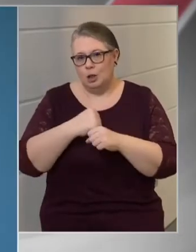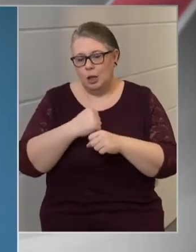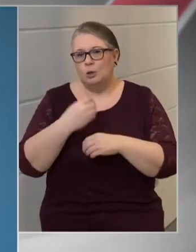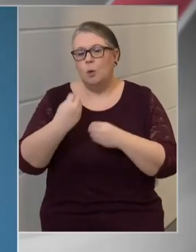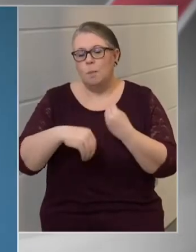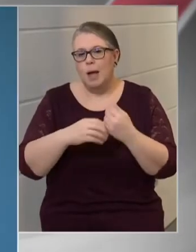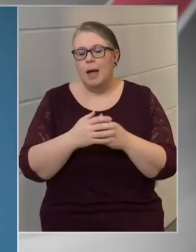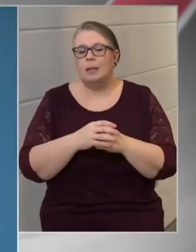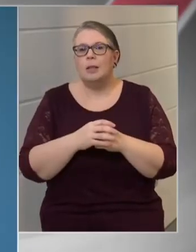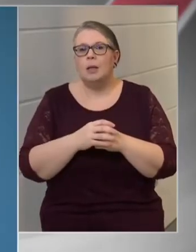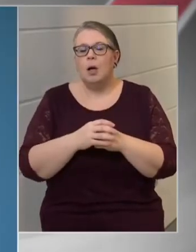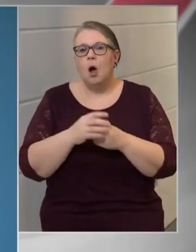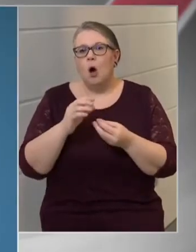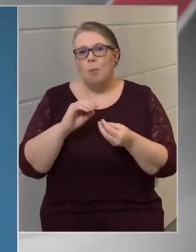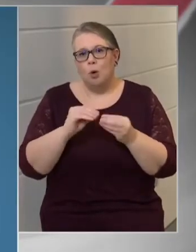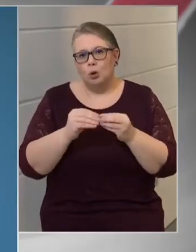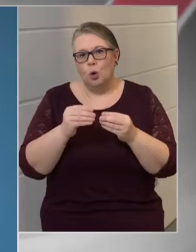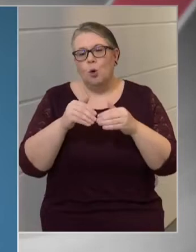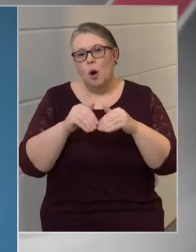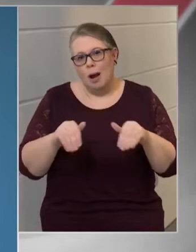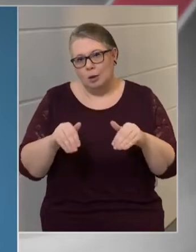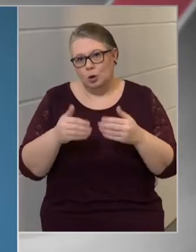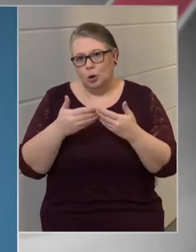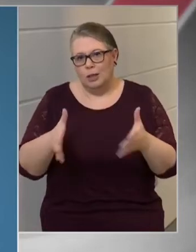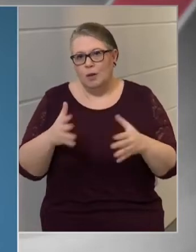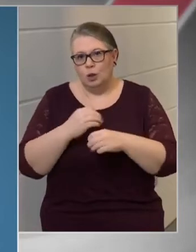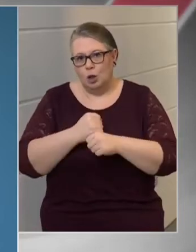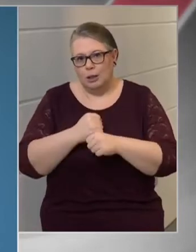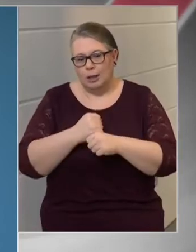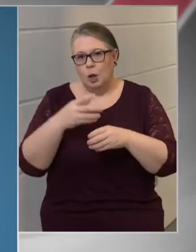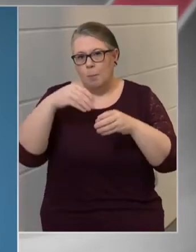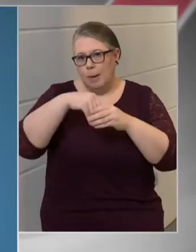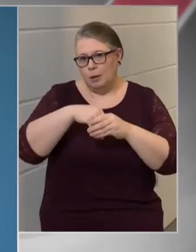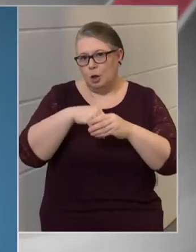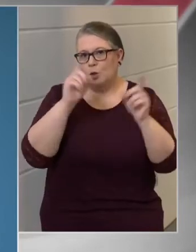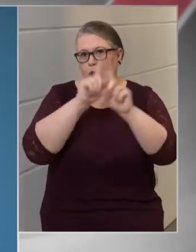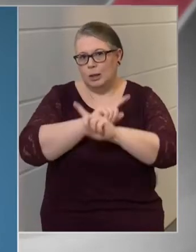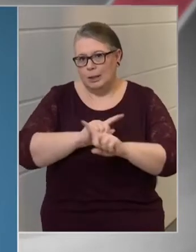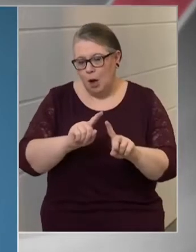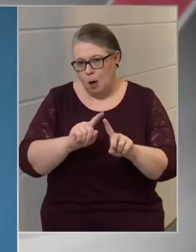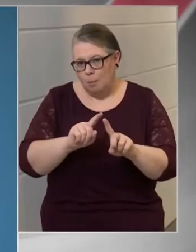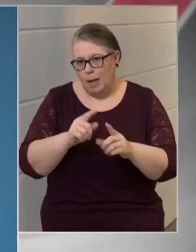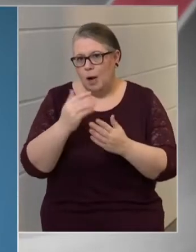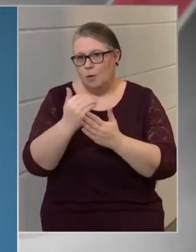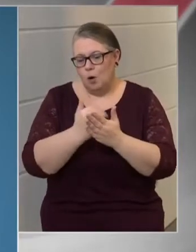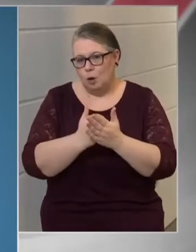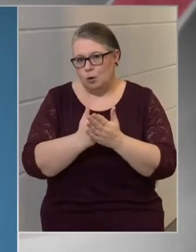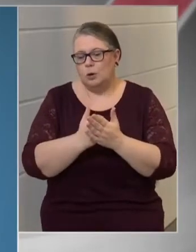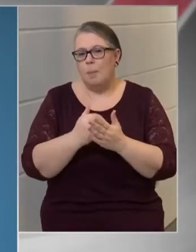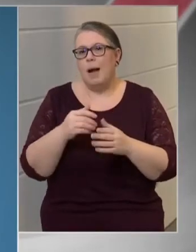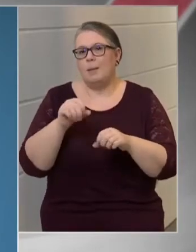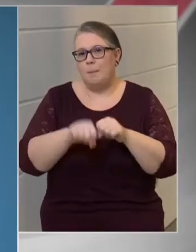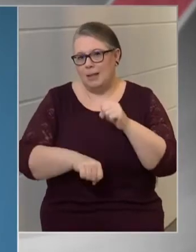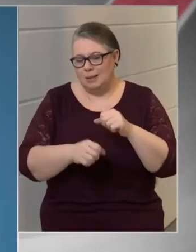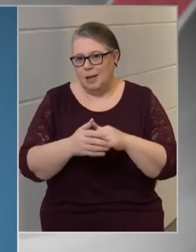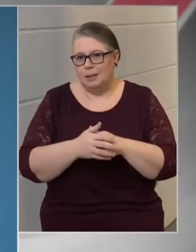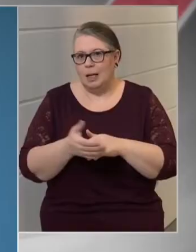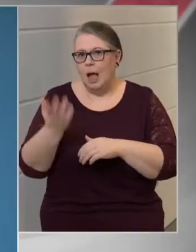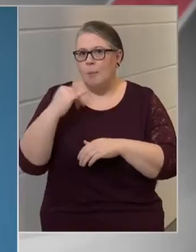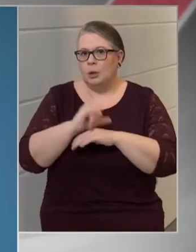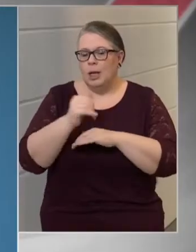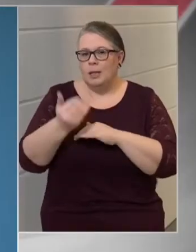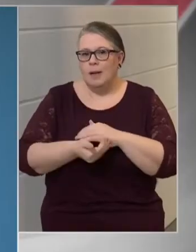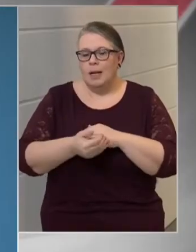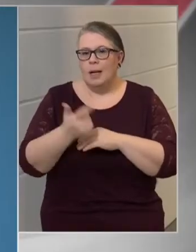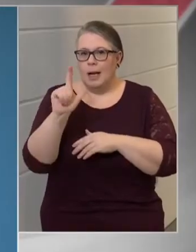végre, mert az üzletek korlátozott nyitvatartására, illetve a bentartózkodás tillamára vonatkozó szabályokat szekték meg. Az elmúlt